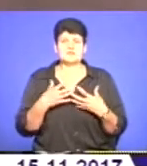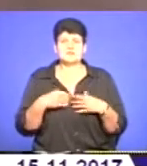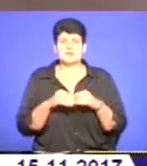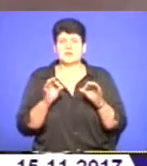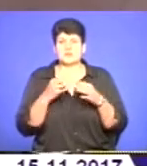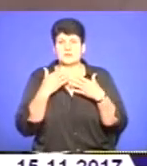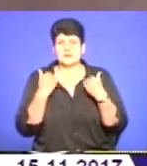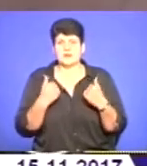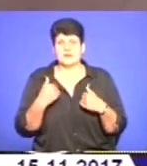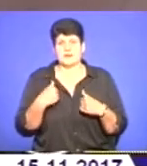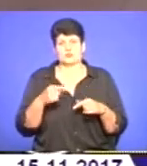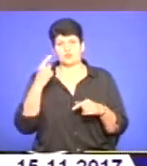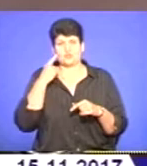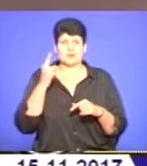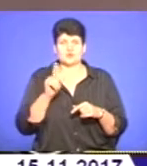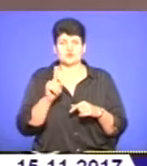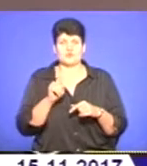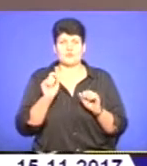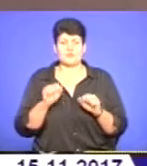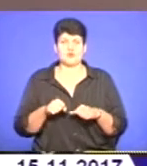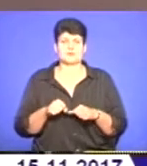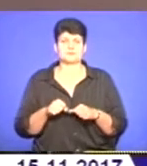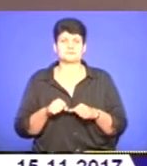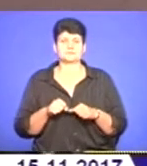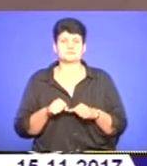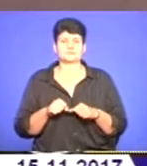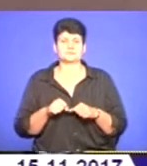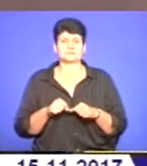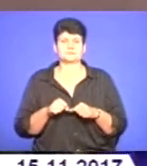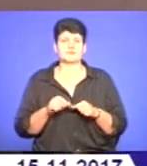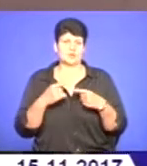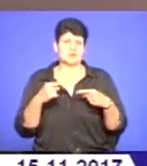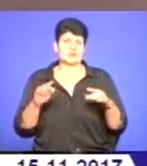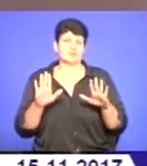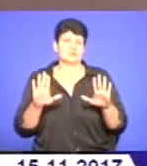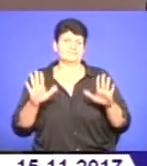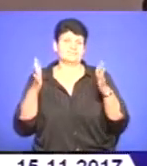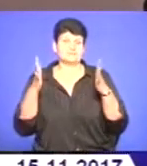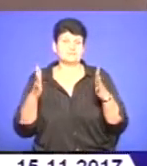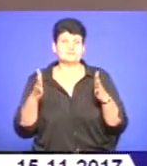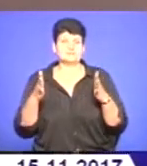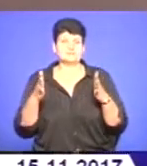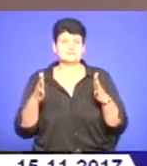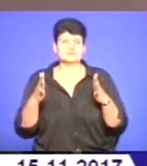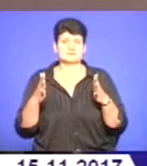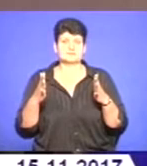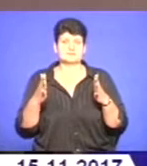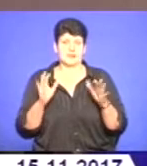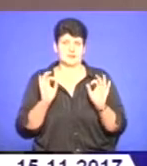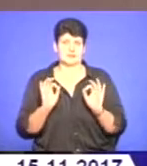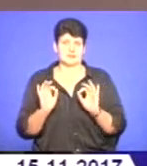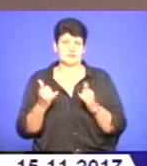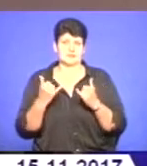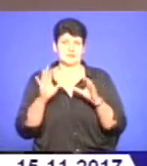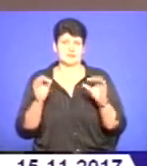немає. Я думала, що може щось, ну, всяке може бути, може і щось виникнути, але наразі